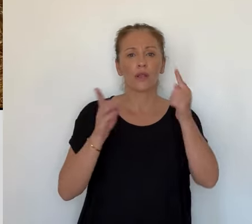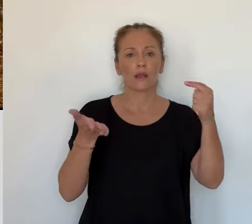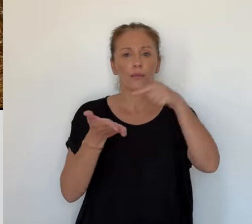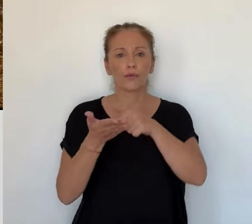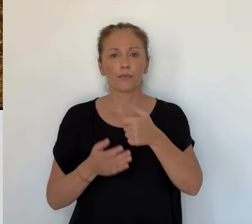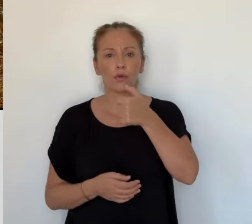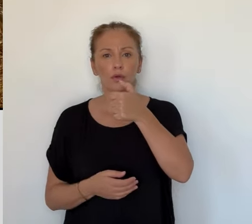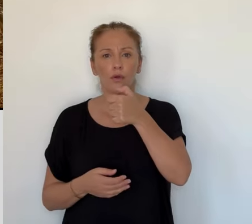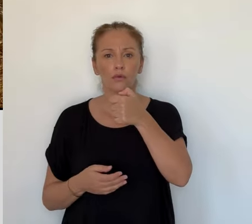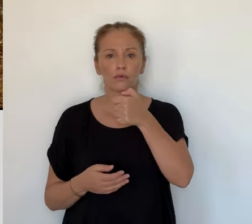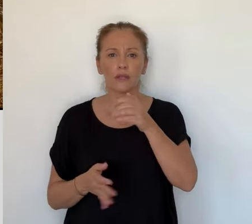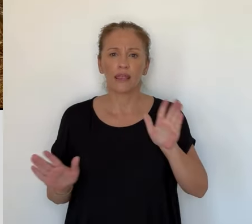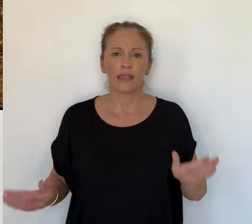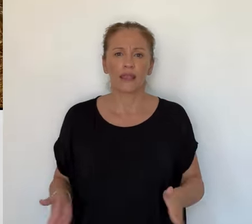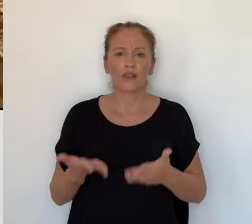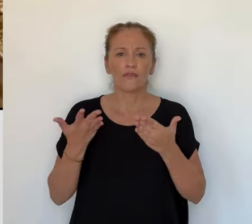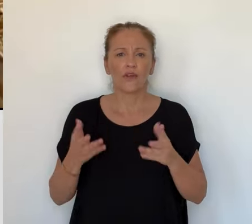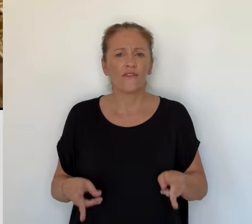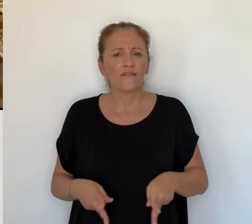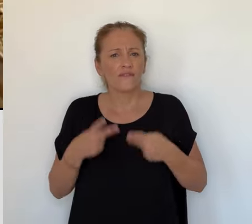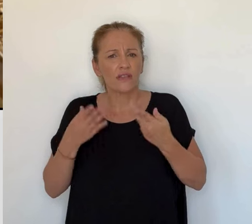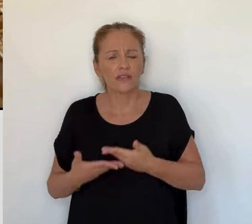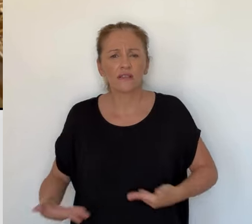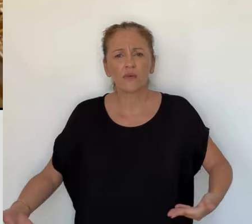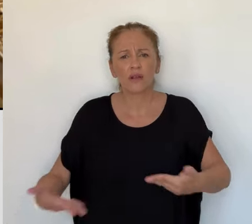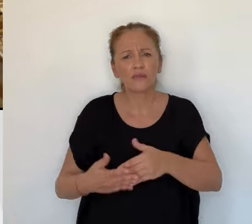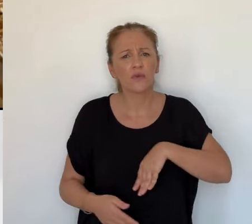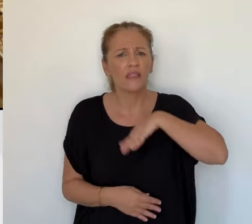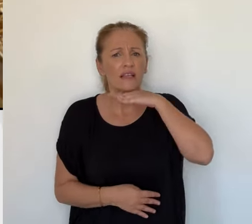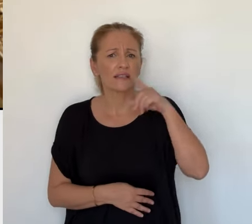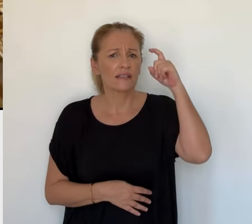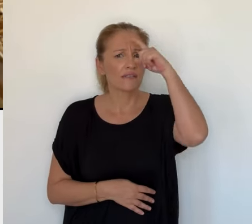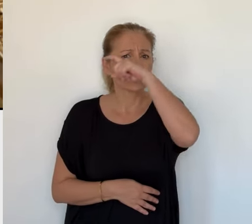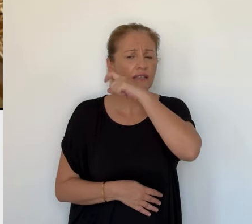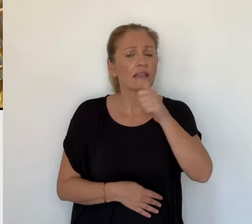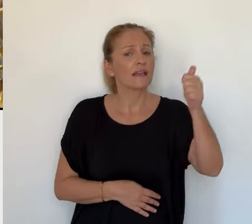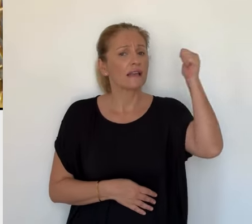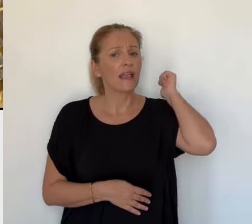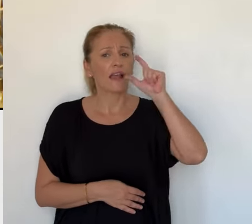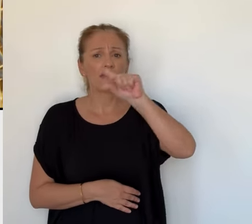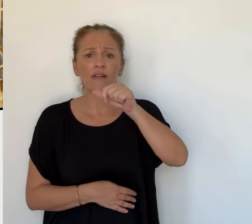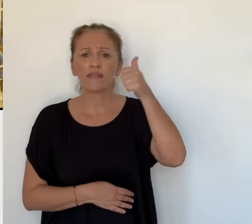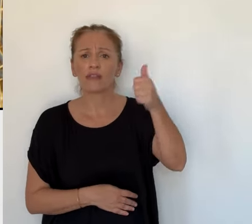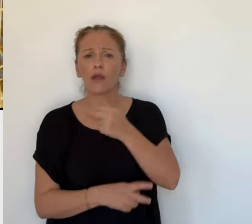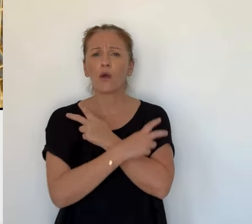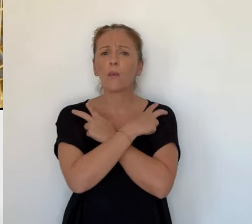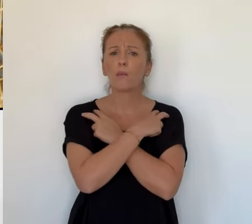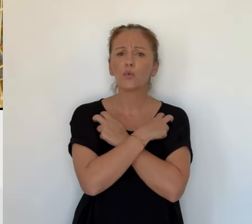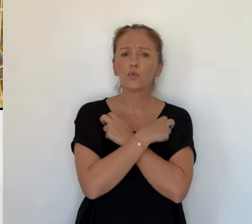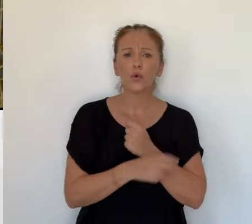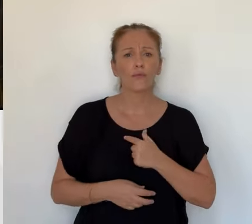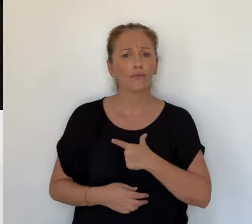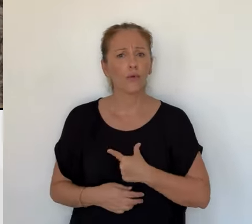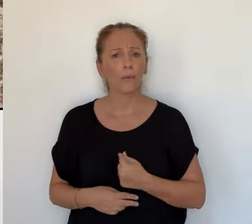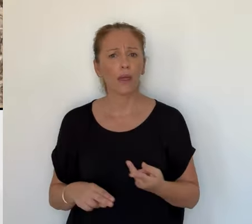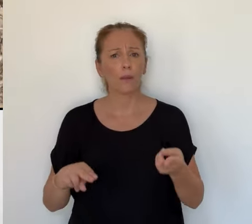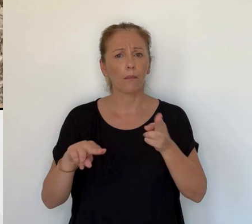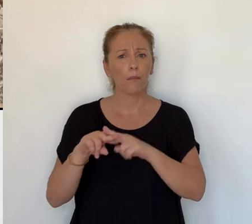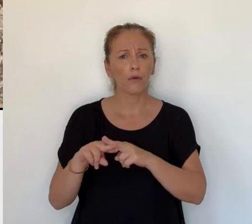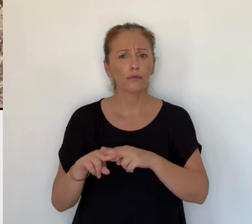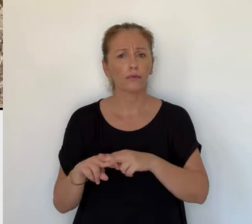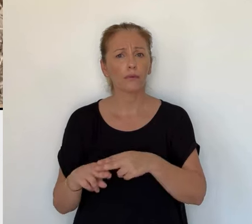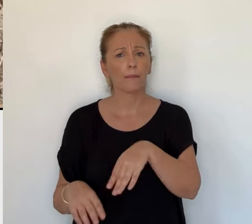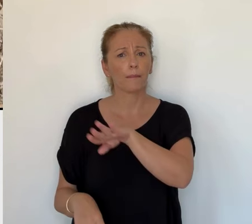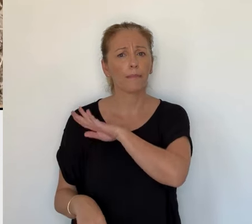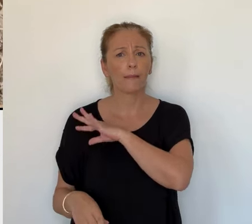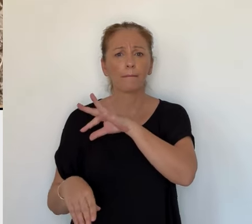Ce lundi, 21 brebis ont été déclarées mortes et envoyées à l'écarissage en Corse. Depuis début juillet, ces images